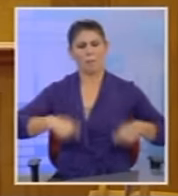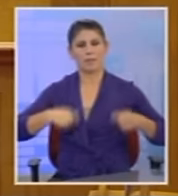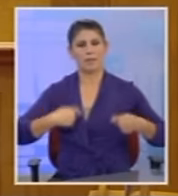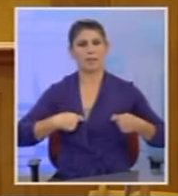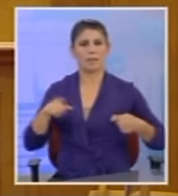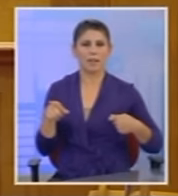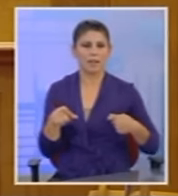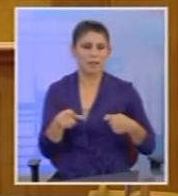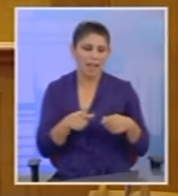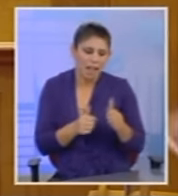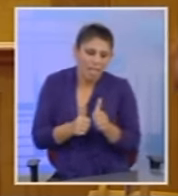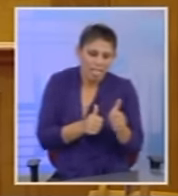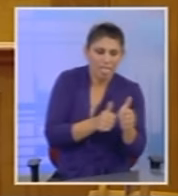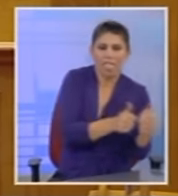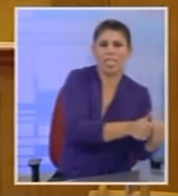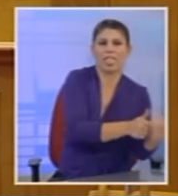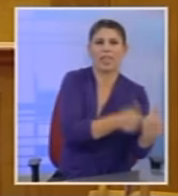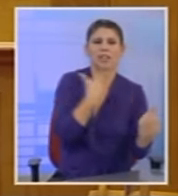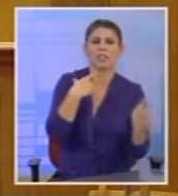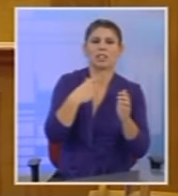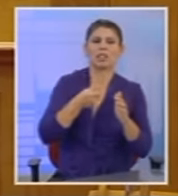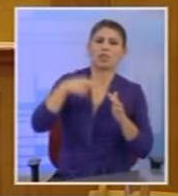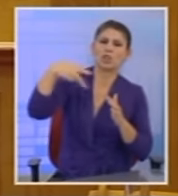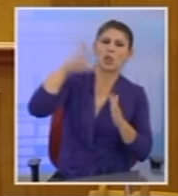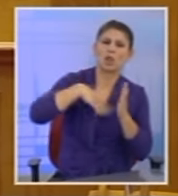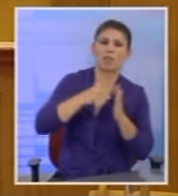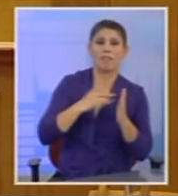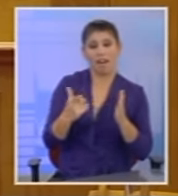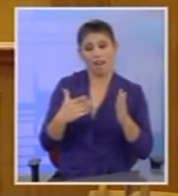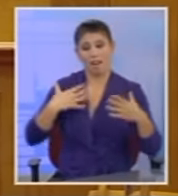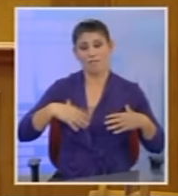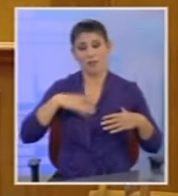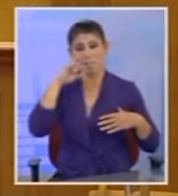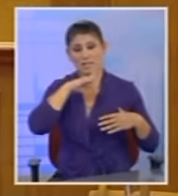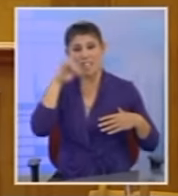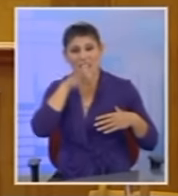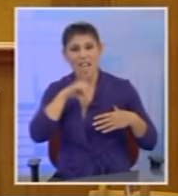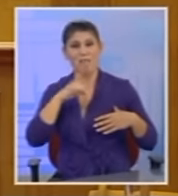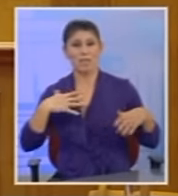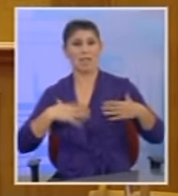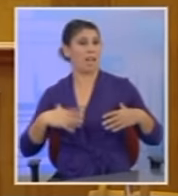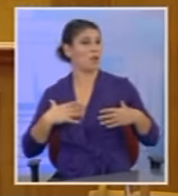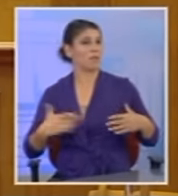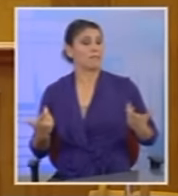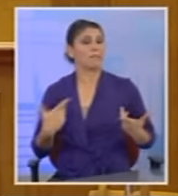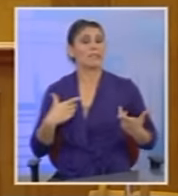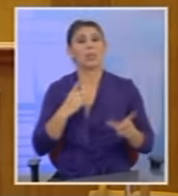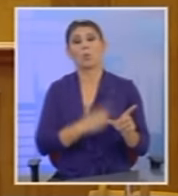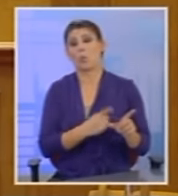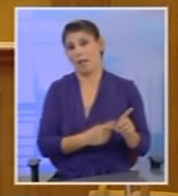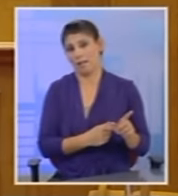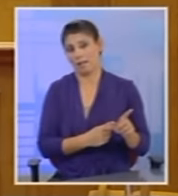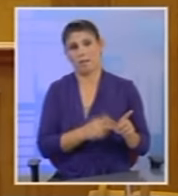καλύτεροι υπάλληλί τους, επενδεδημένοι βέβαια με μια κομμουνιστική προβιά. Ή μήπως συμβαίνει το αντίθετο, ότι είσαστε κομμουνιστές